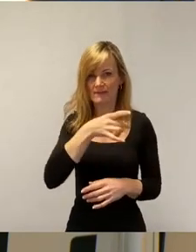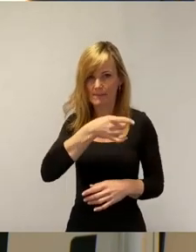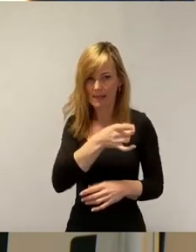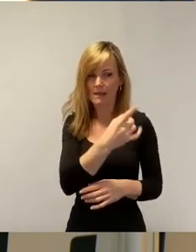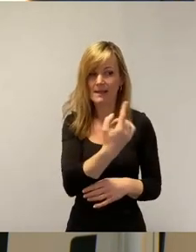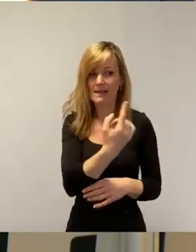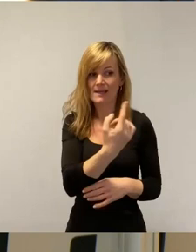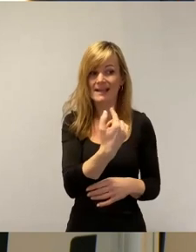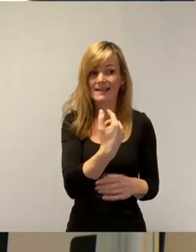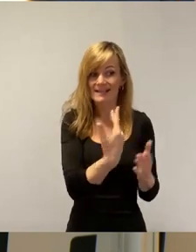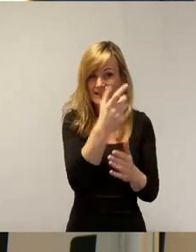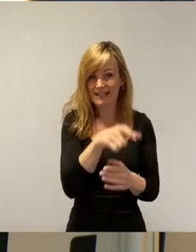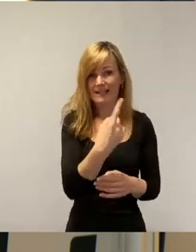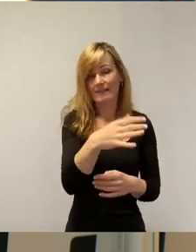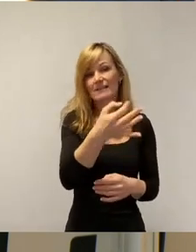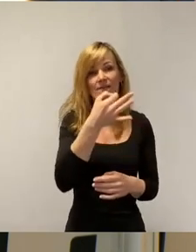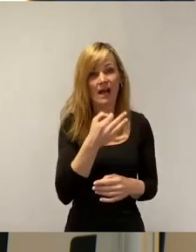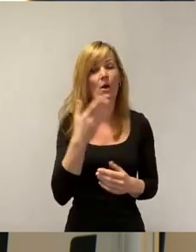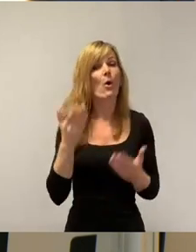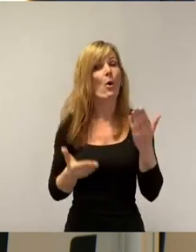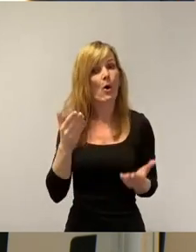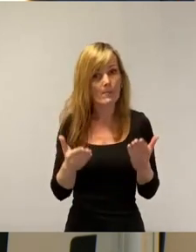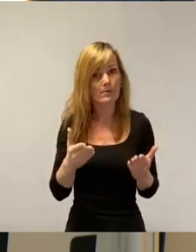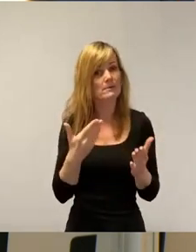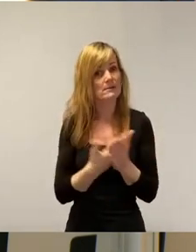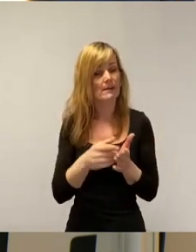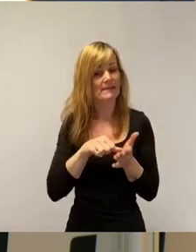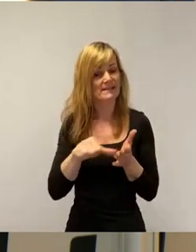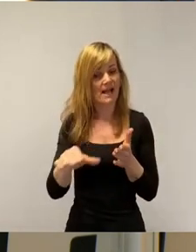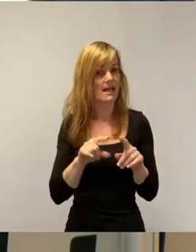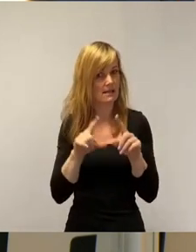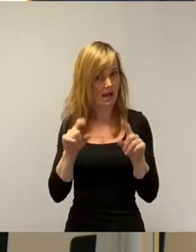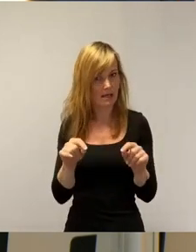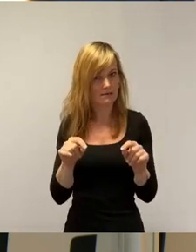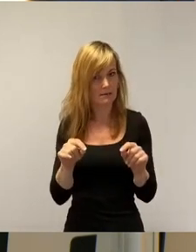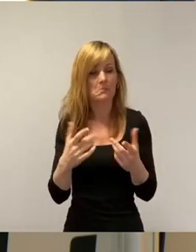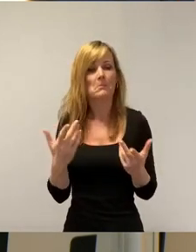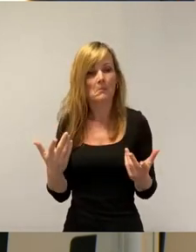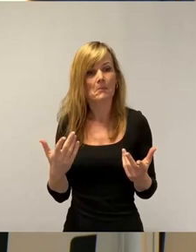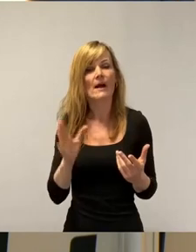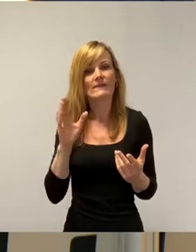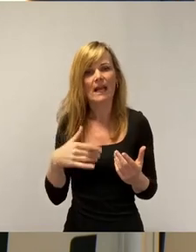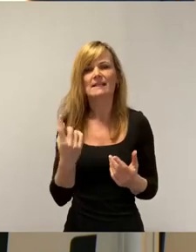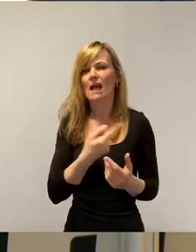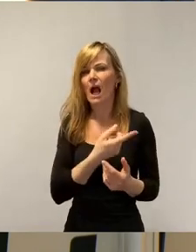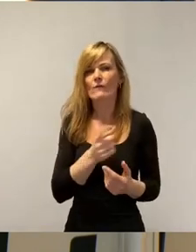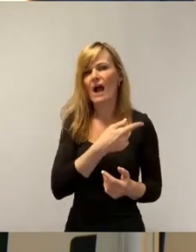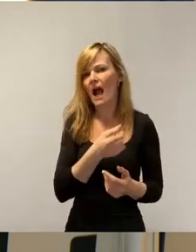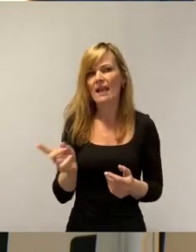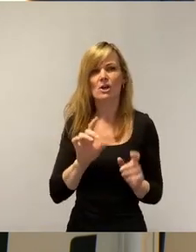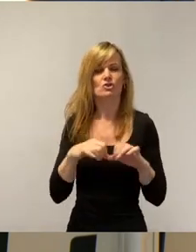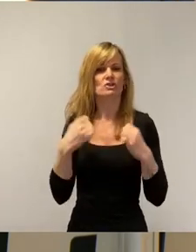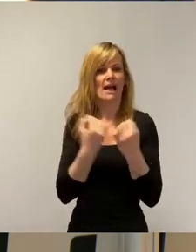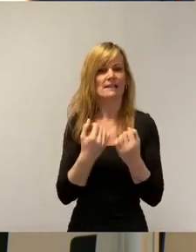die Frage gestellt, ob man denn die Bezahlkarte dann nicht auch gleich auf alle staatlichen Leistungen